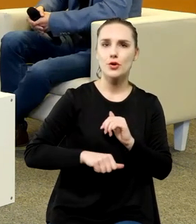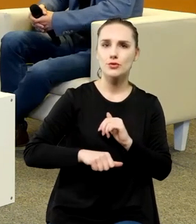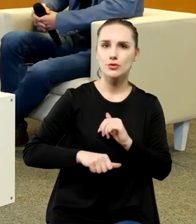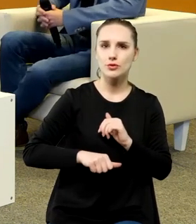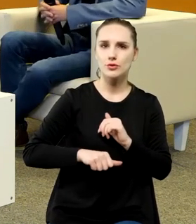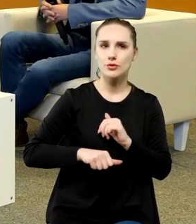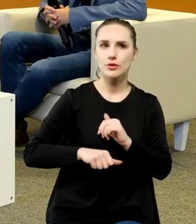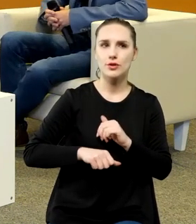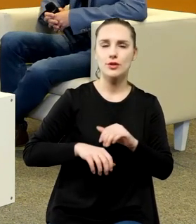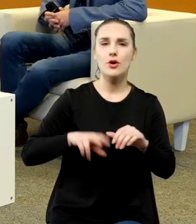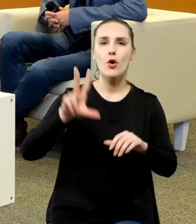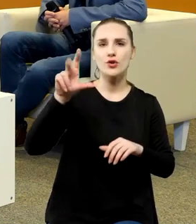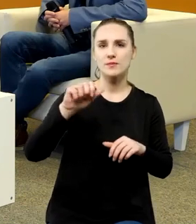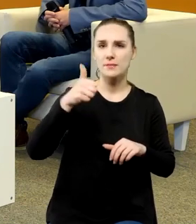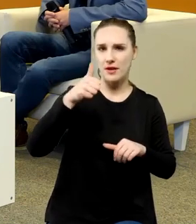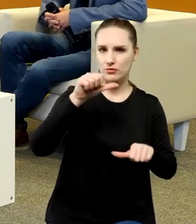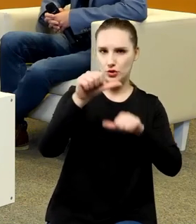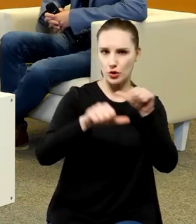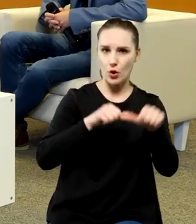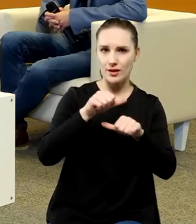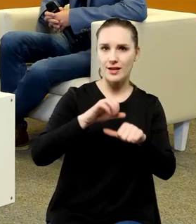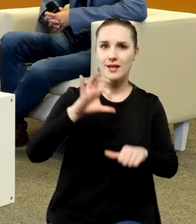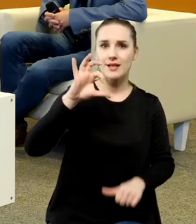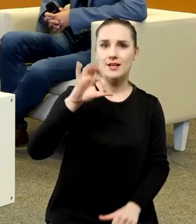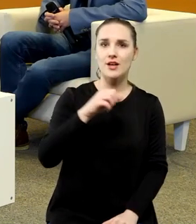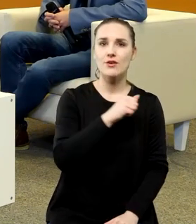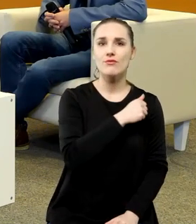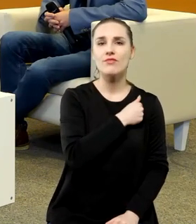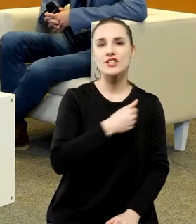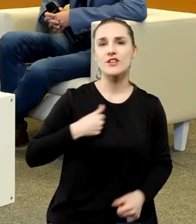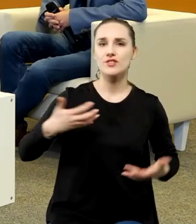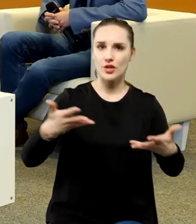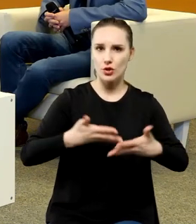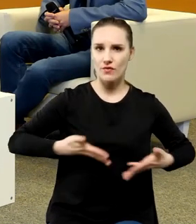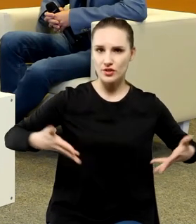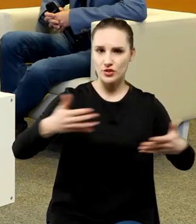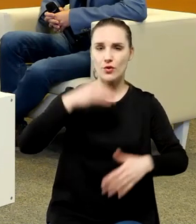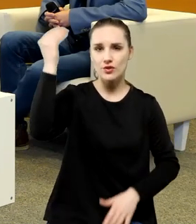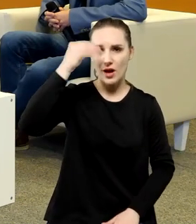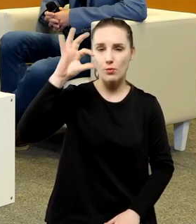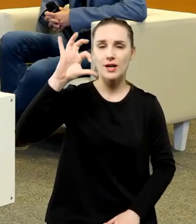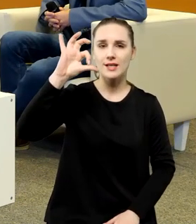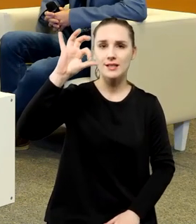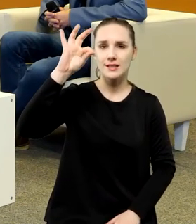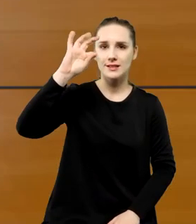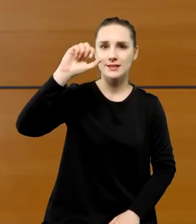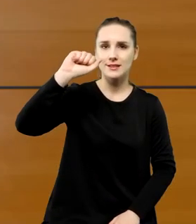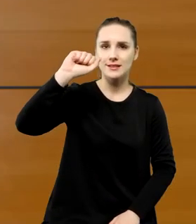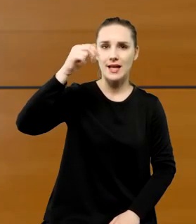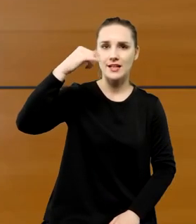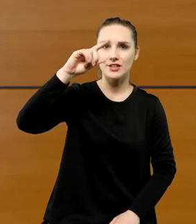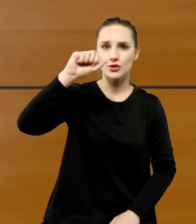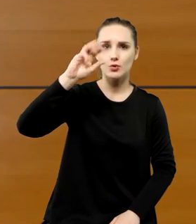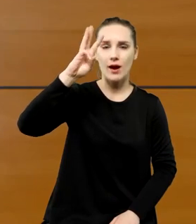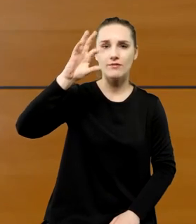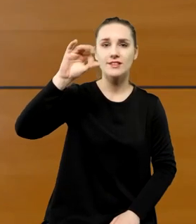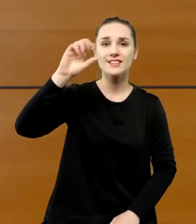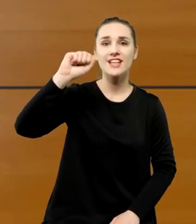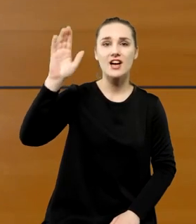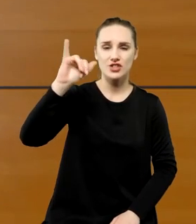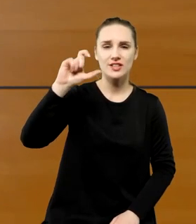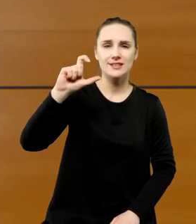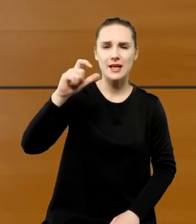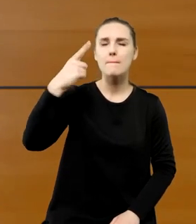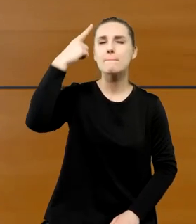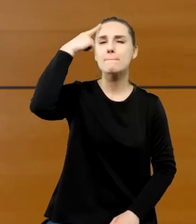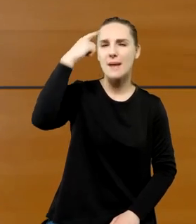Towarzystwo Przyjaciół Nauk, Stanisław Staszic, pamiętając o tym, w jaki sposób Śniadecki próbuje